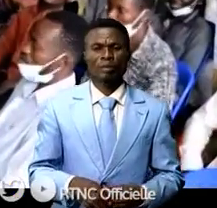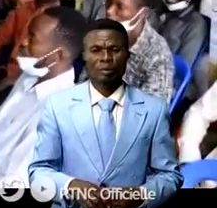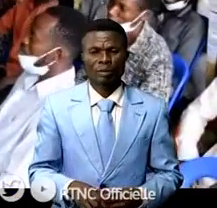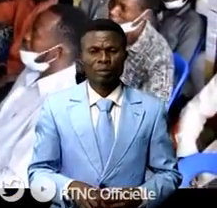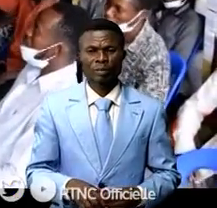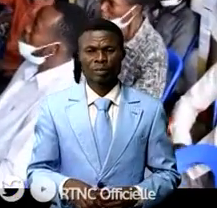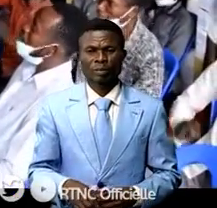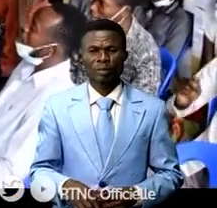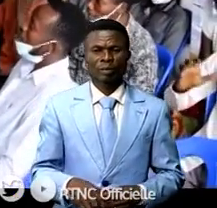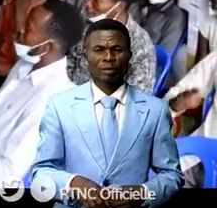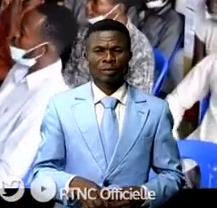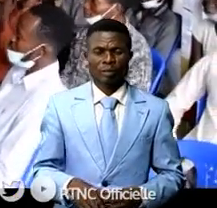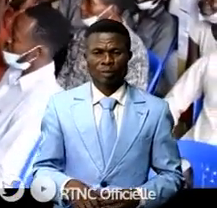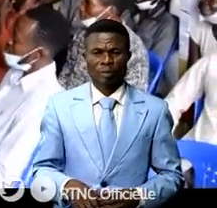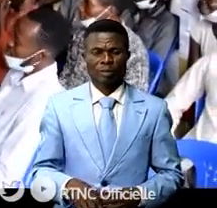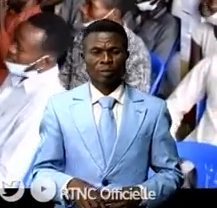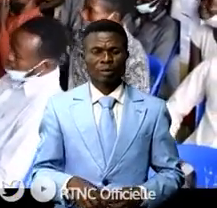-le-le-Joyer Ina